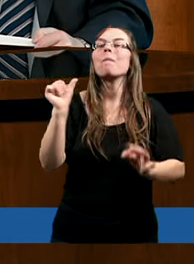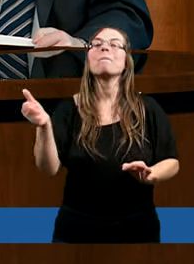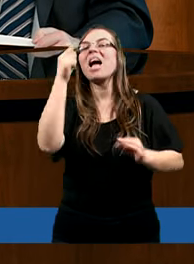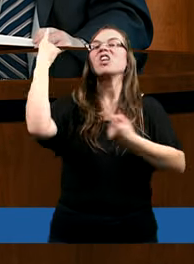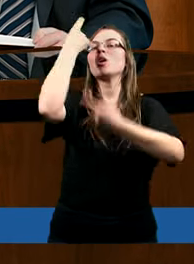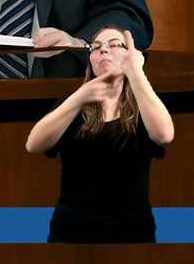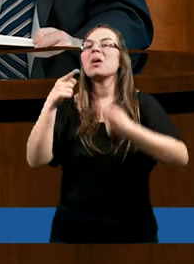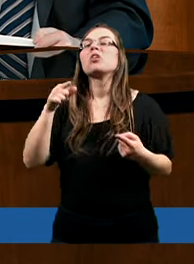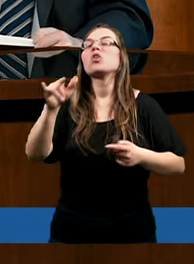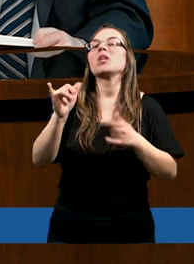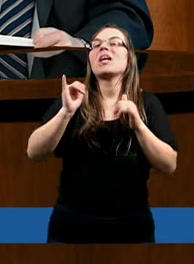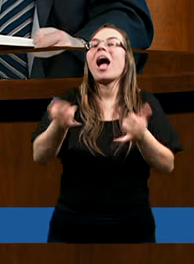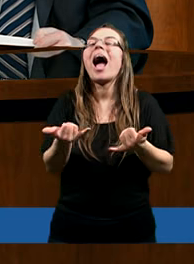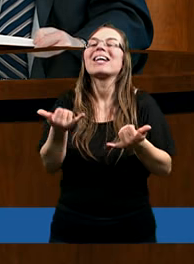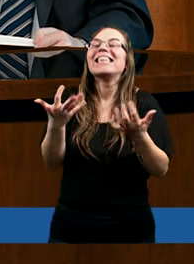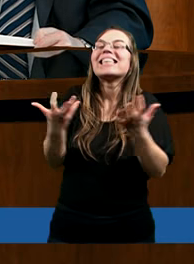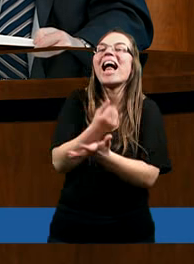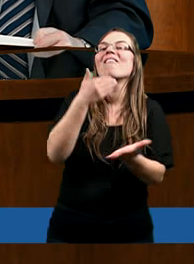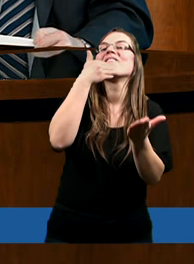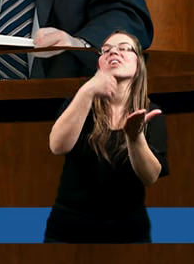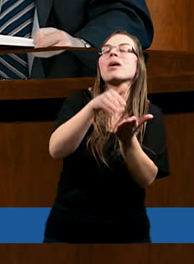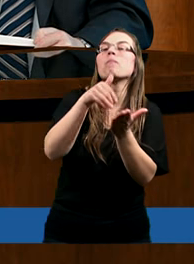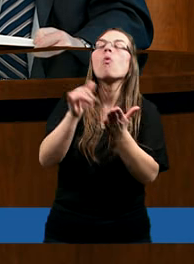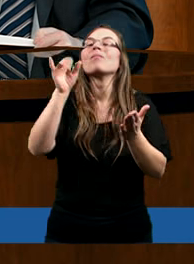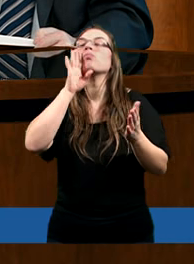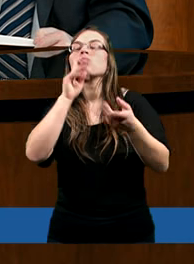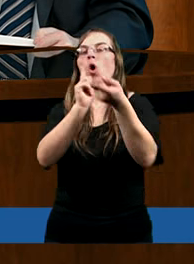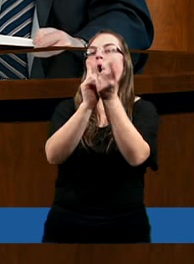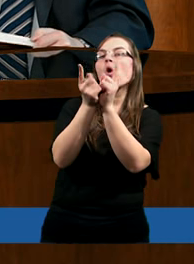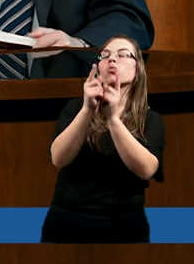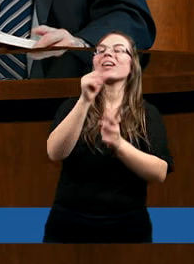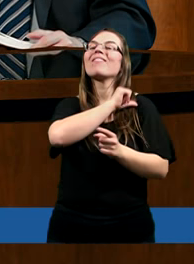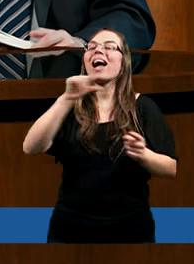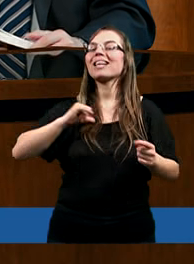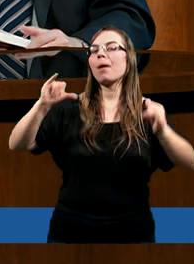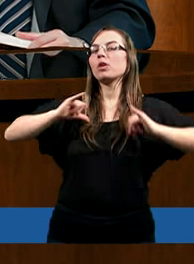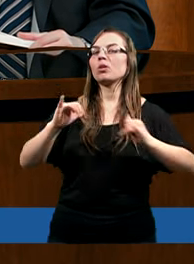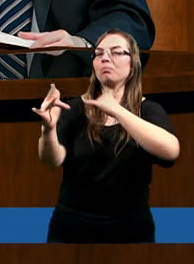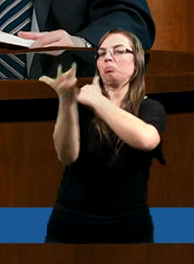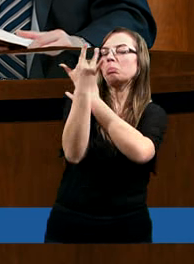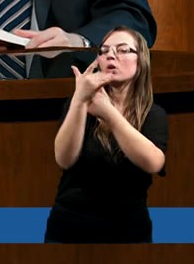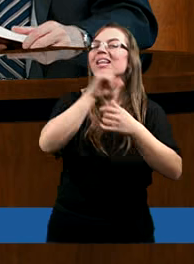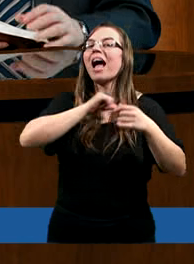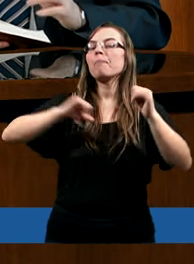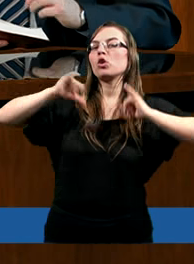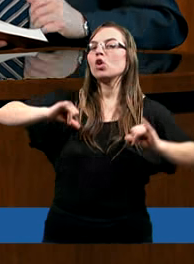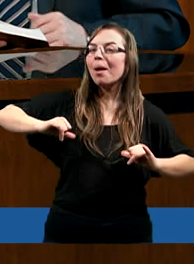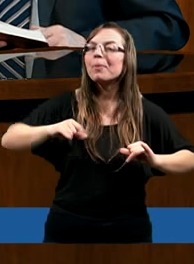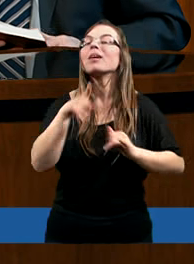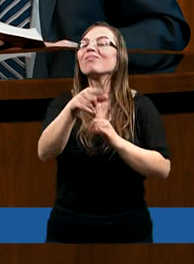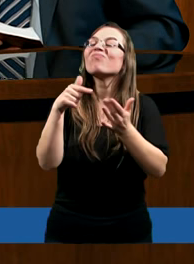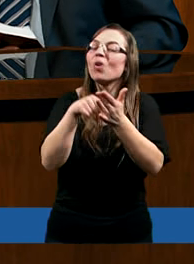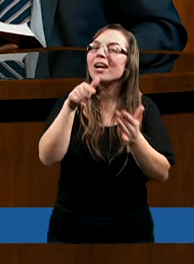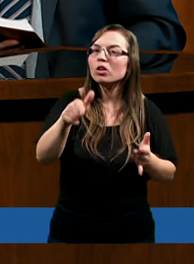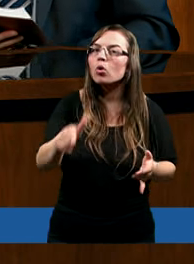pierwsza myśl znaleźć wytłumaczenie dla siebie, czyli oszukiwać się. Próbujemy siebie oszukiwać. Tutaj